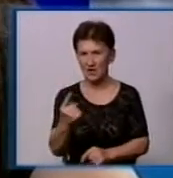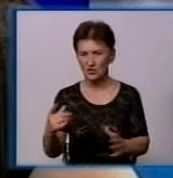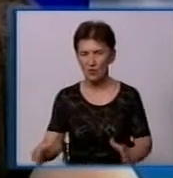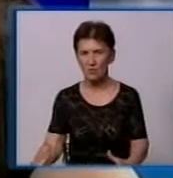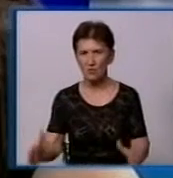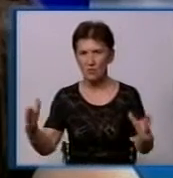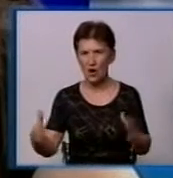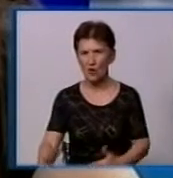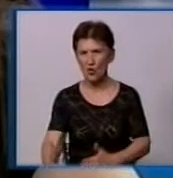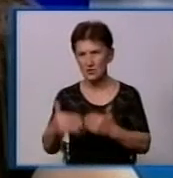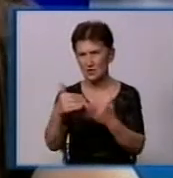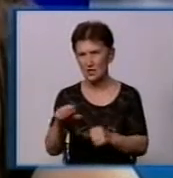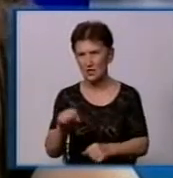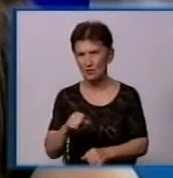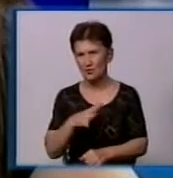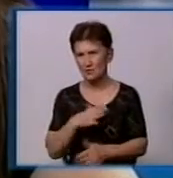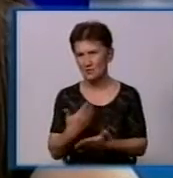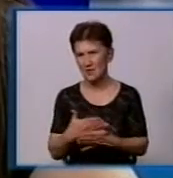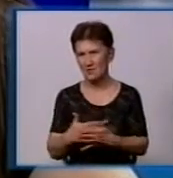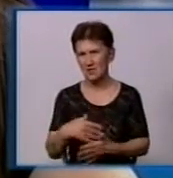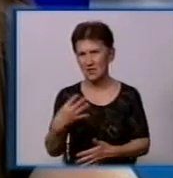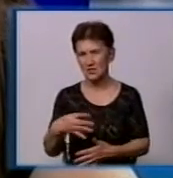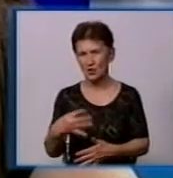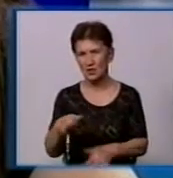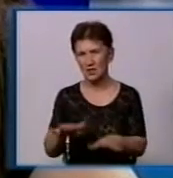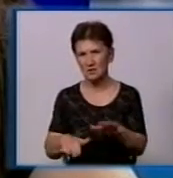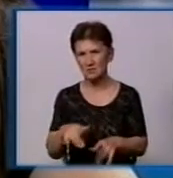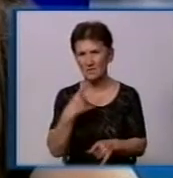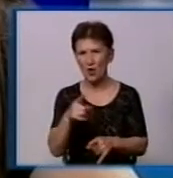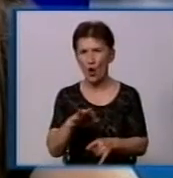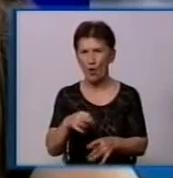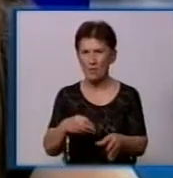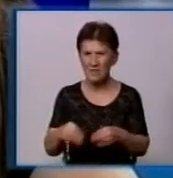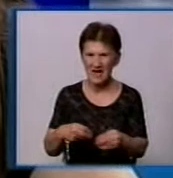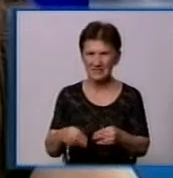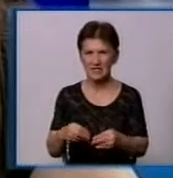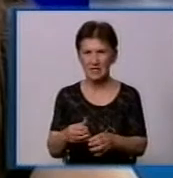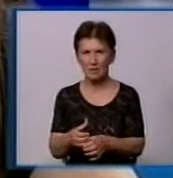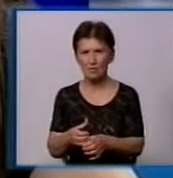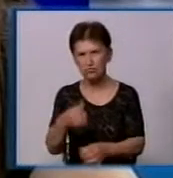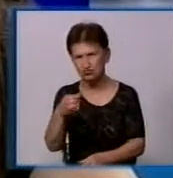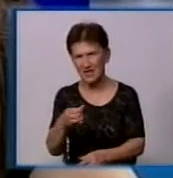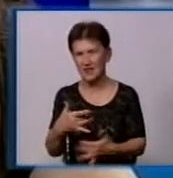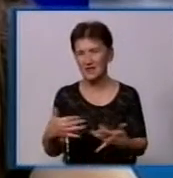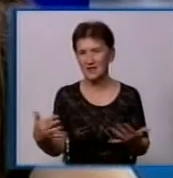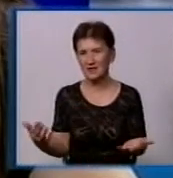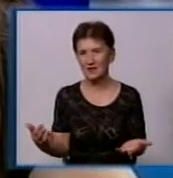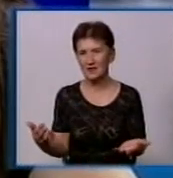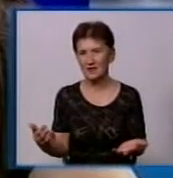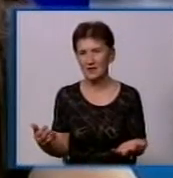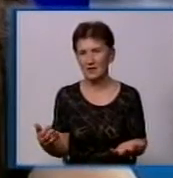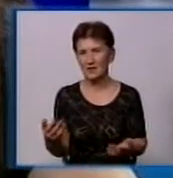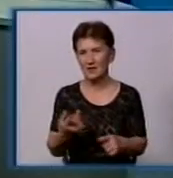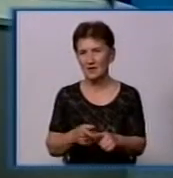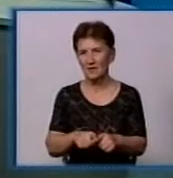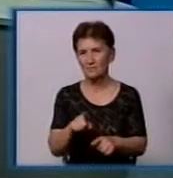максимально може бути вторсорія. Якщо ми говоримо о петбутилці, пластіки. І ця окупність дуже